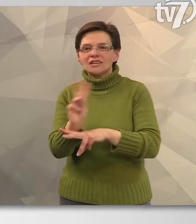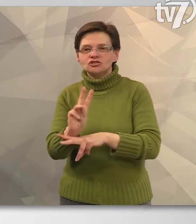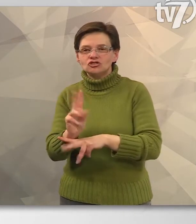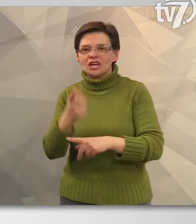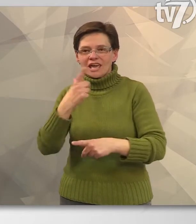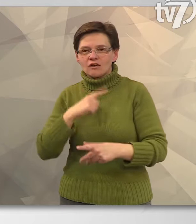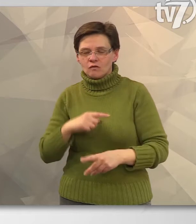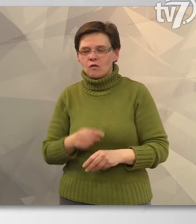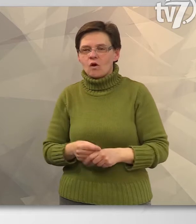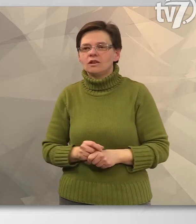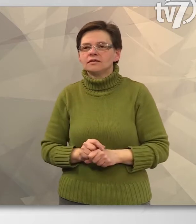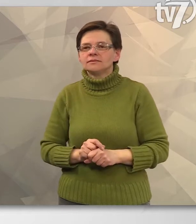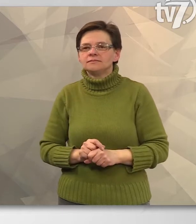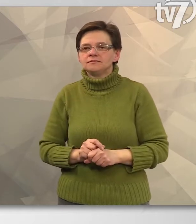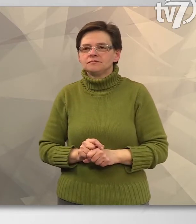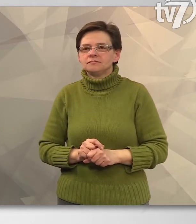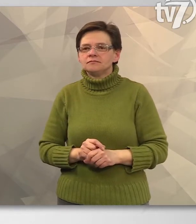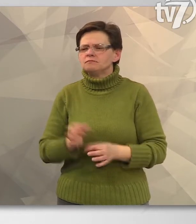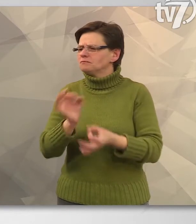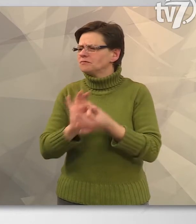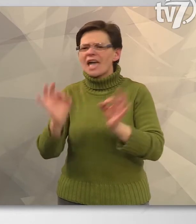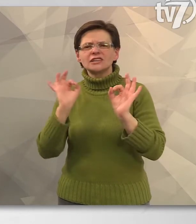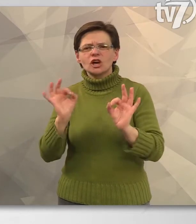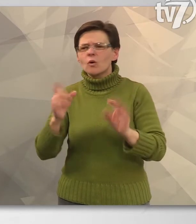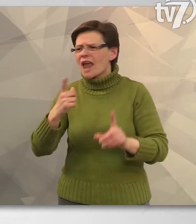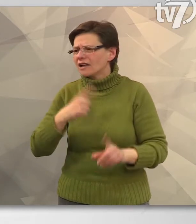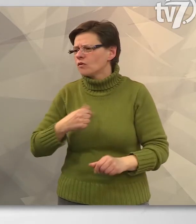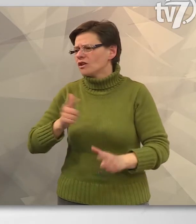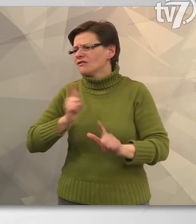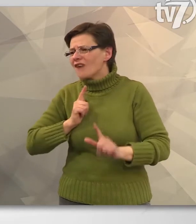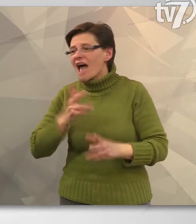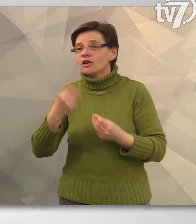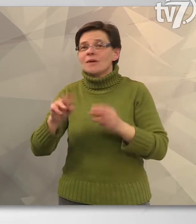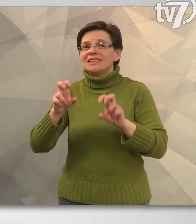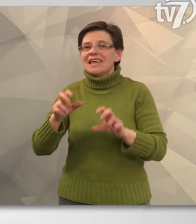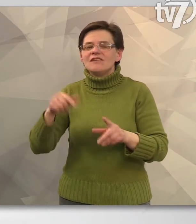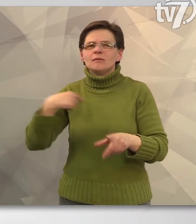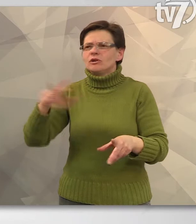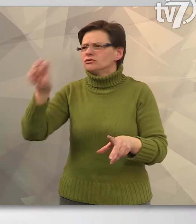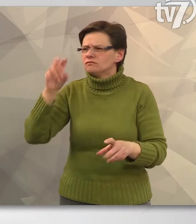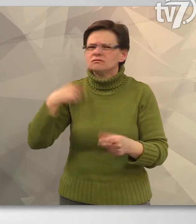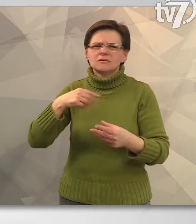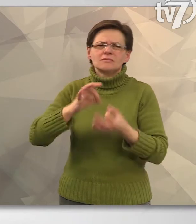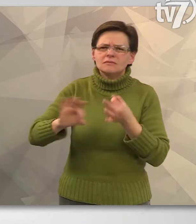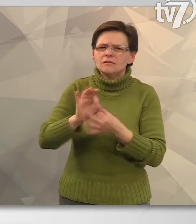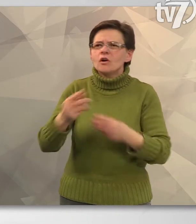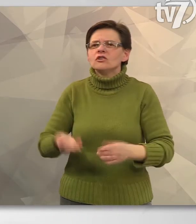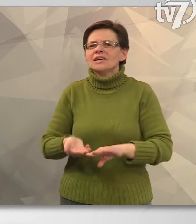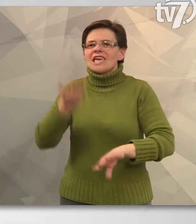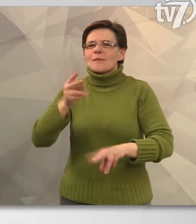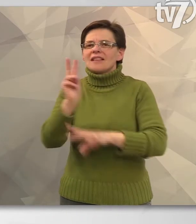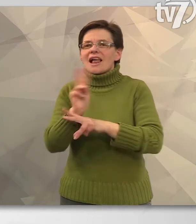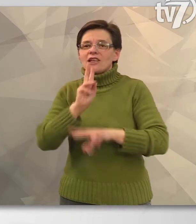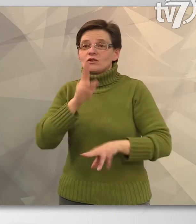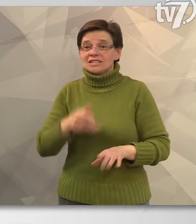sebesség ellenőrzésre fordították a hangsúlyt. Tegyesen korrekt volt, számítottam rá, ugyanis a TV, rádió mindenhol ezt közölte, hogy